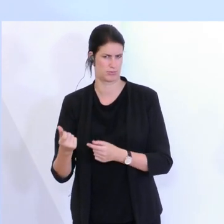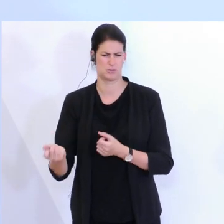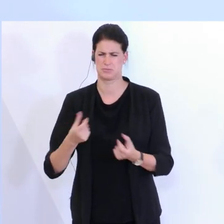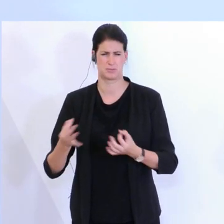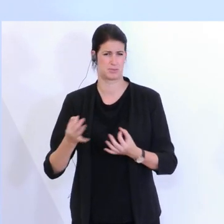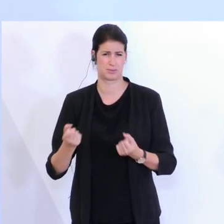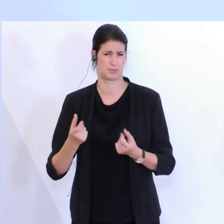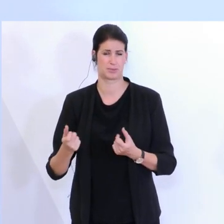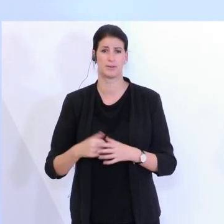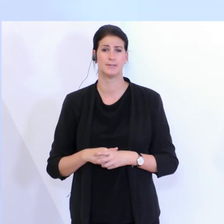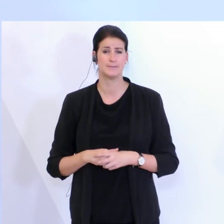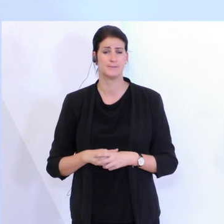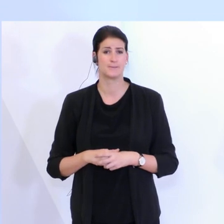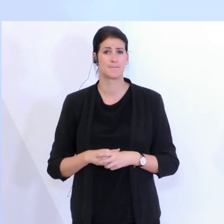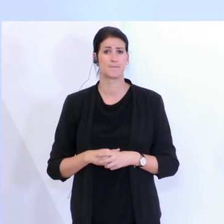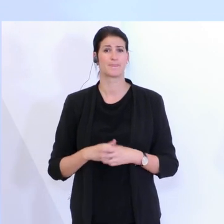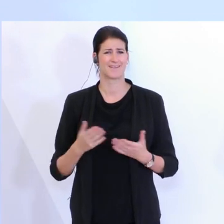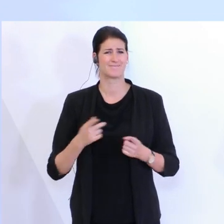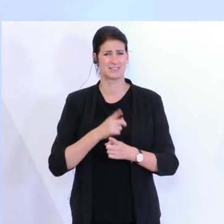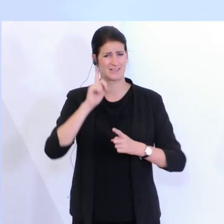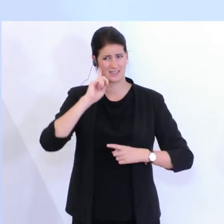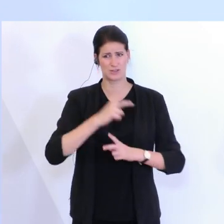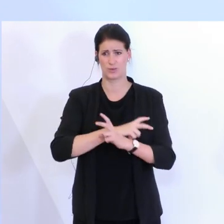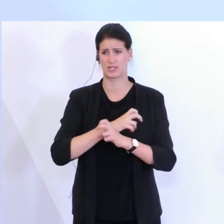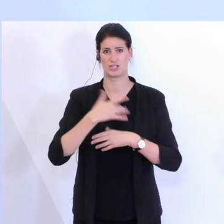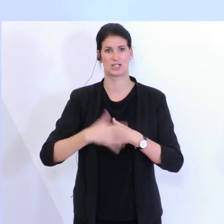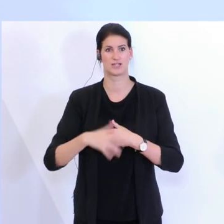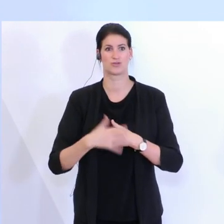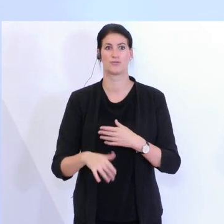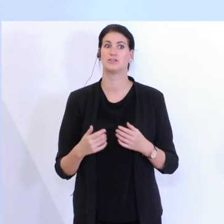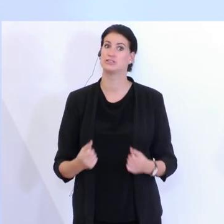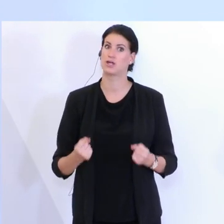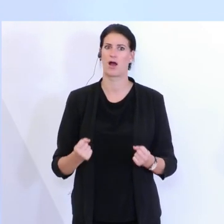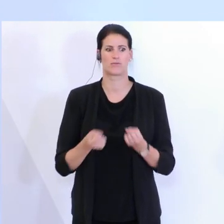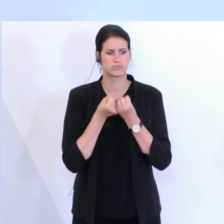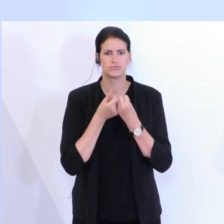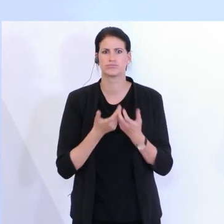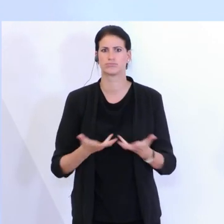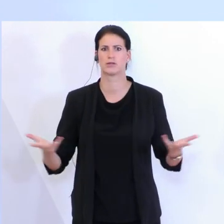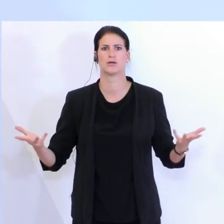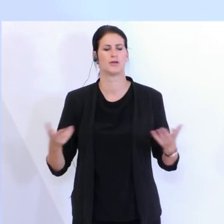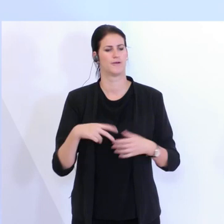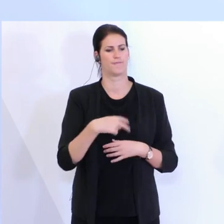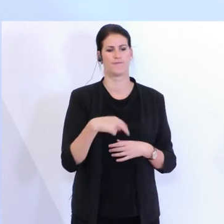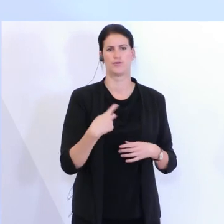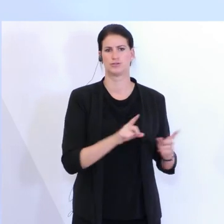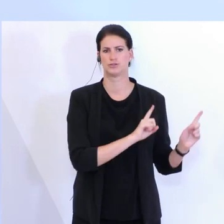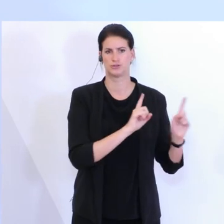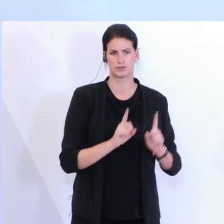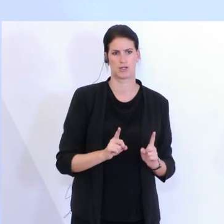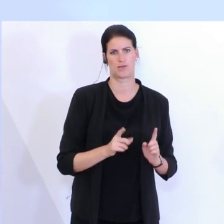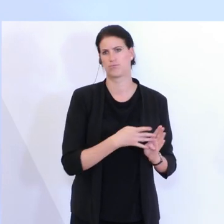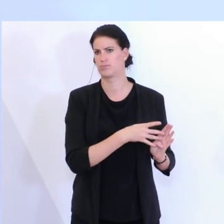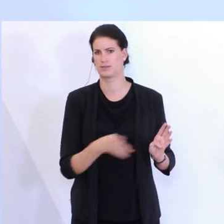dass wir unsere Mitarbeiter testen lassen können? Sie wissen, die österreichische Gastronomie ist sehr, sehr vielfältig. Sie geht vom Würstelstand bis zum